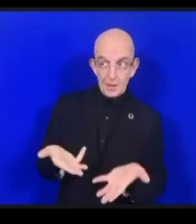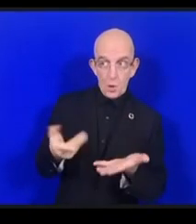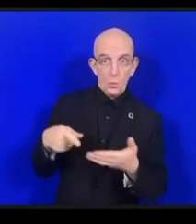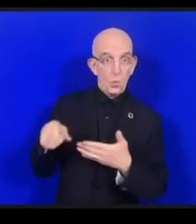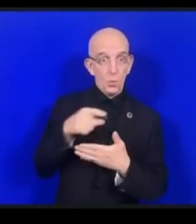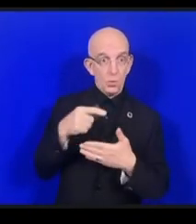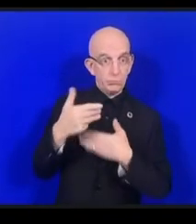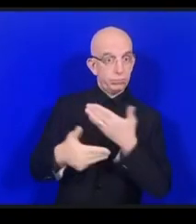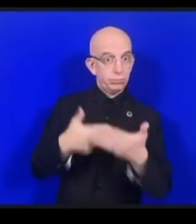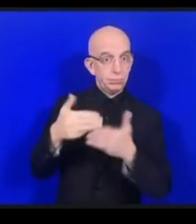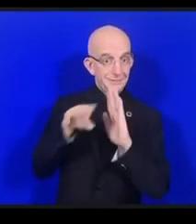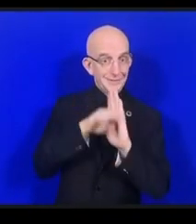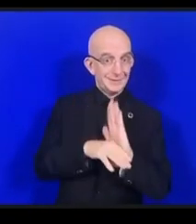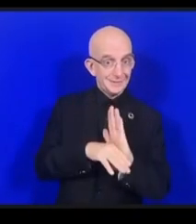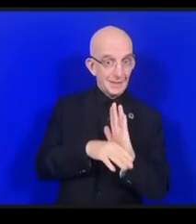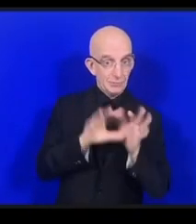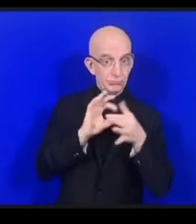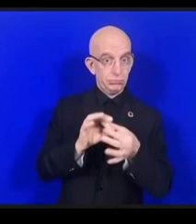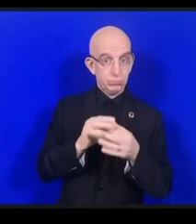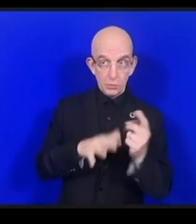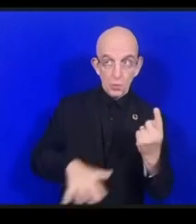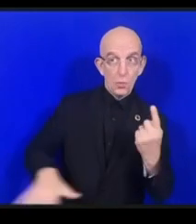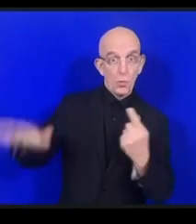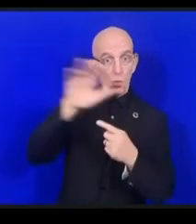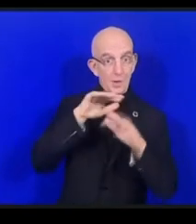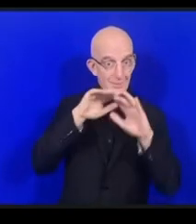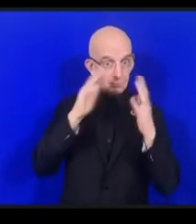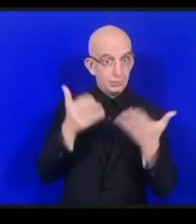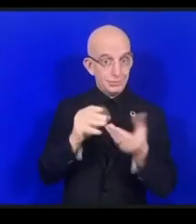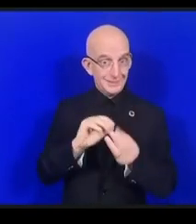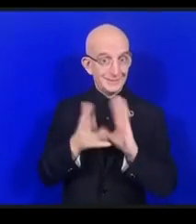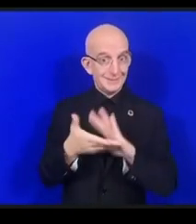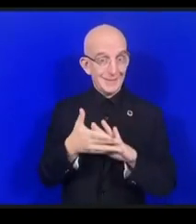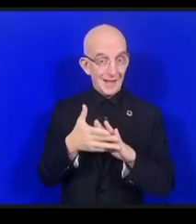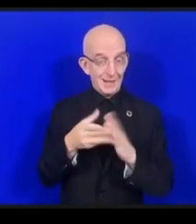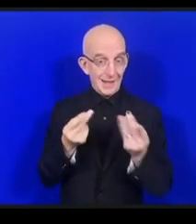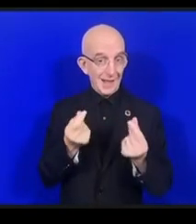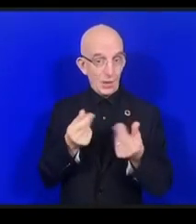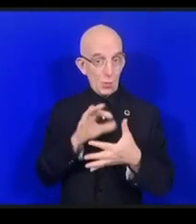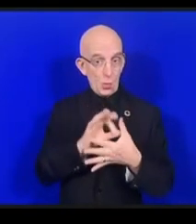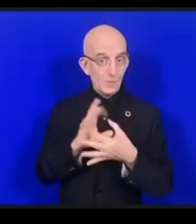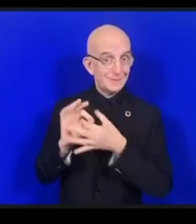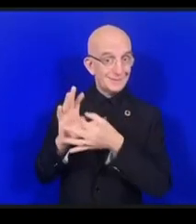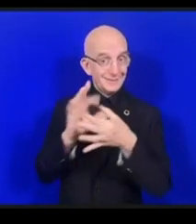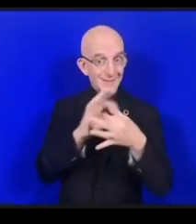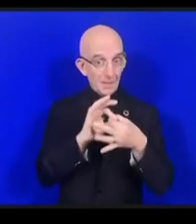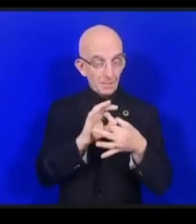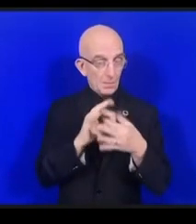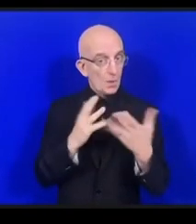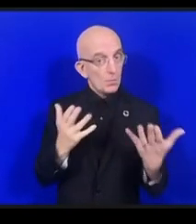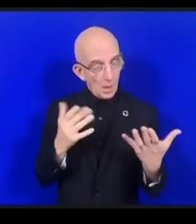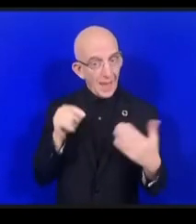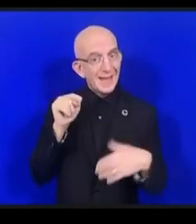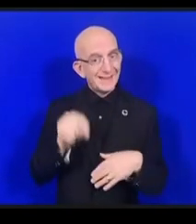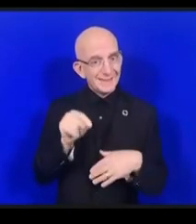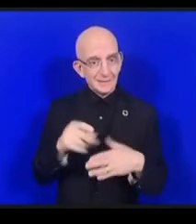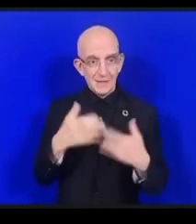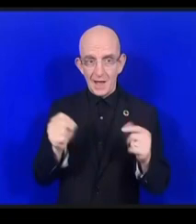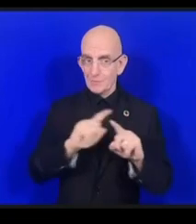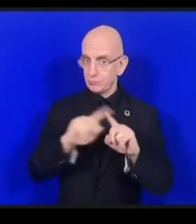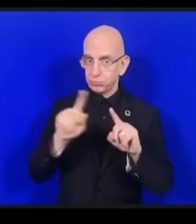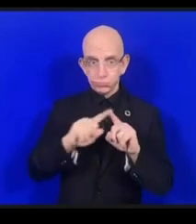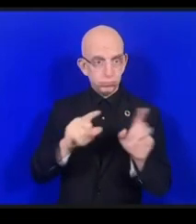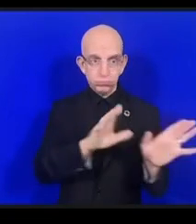des systèmes internautiques nous avons toute une série de groupes de travail le premier groupe de travail que nous avons mis sur pied